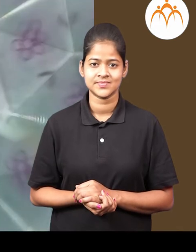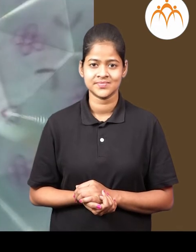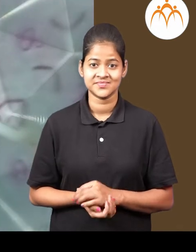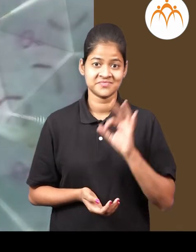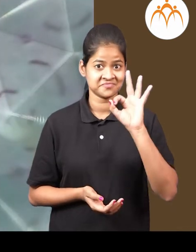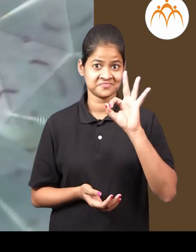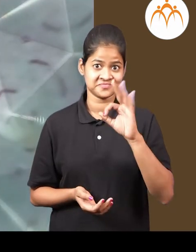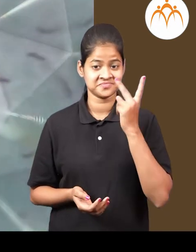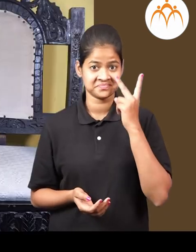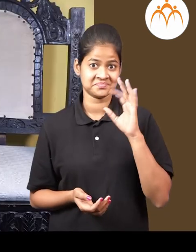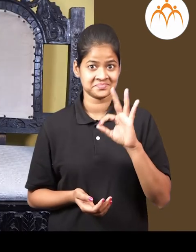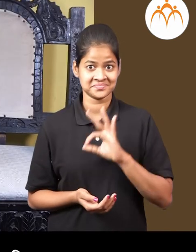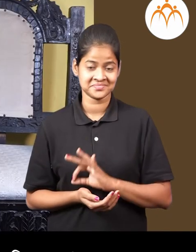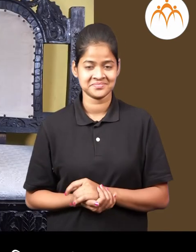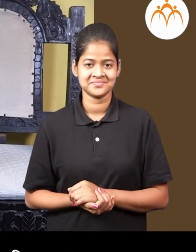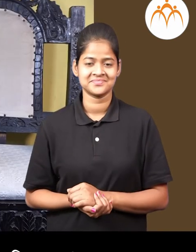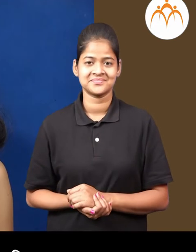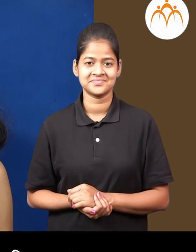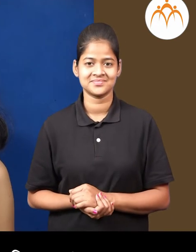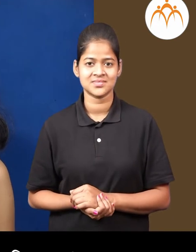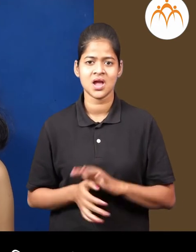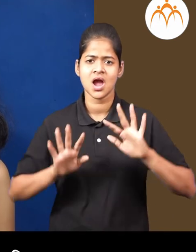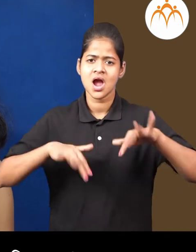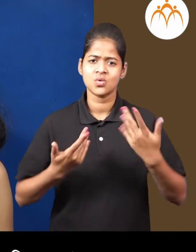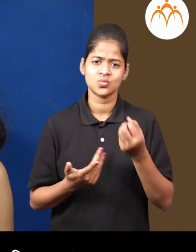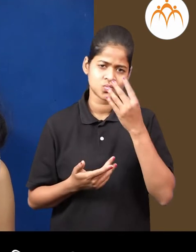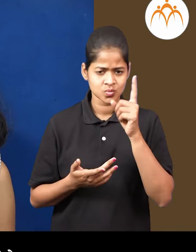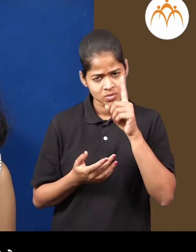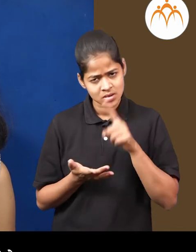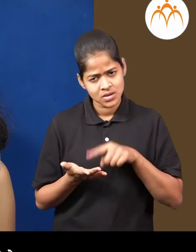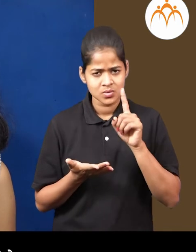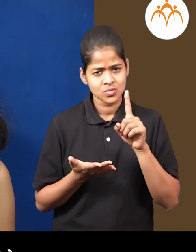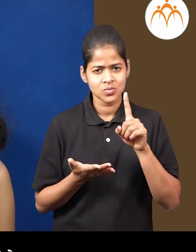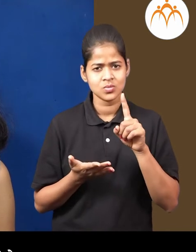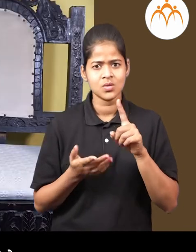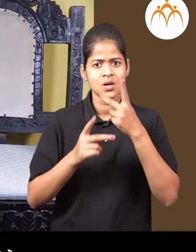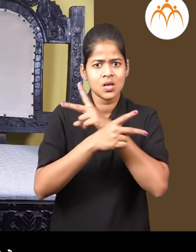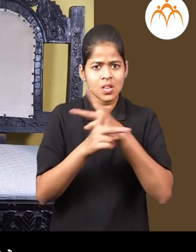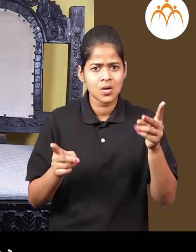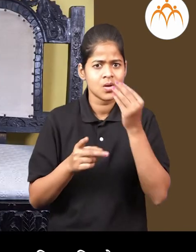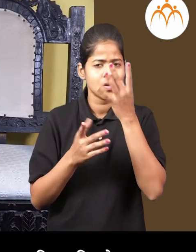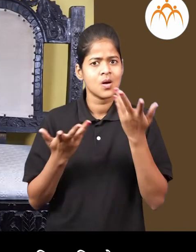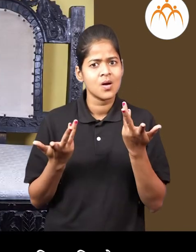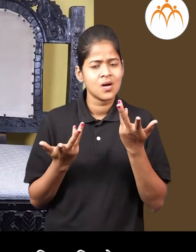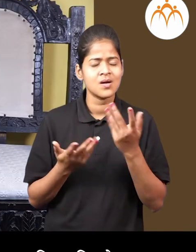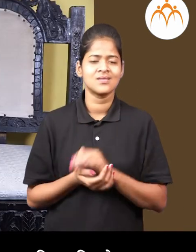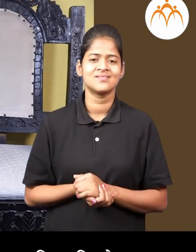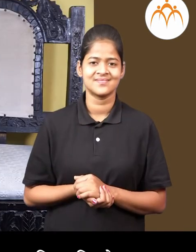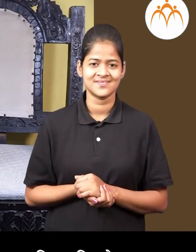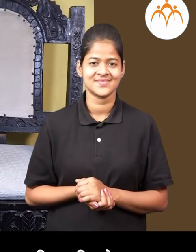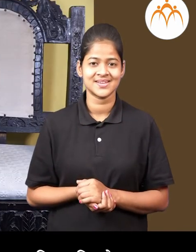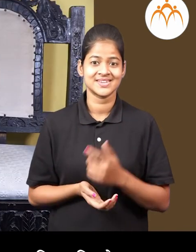खुप चान दिशते। पन इतक्या प्रतिमा कशा काद दिशते है। मी तरे कस काडलो तो। हे बग,